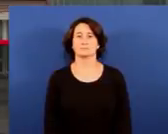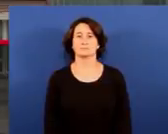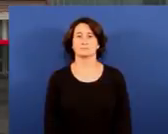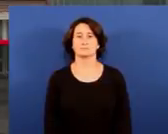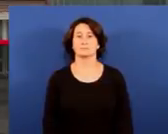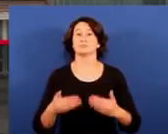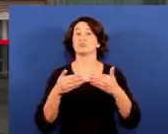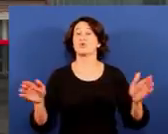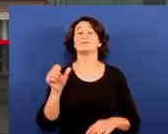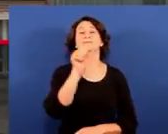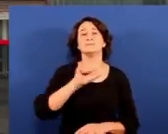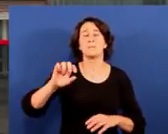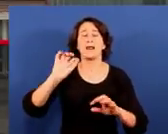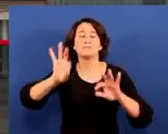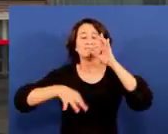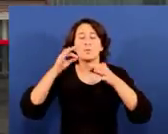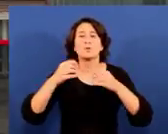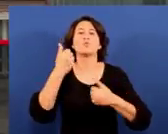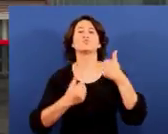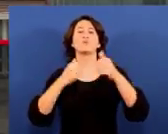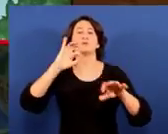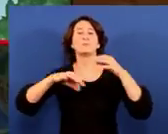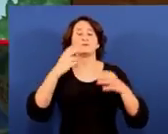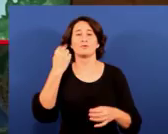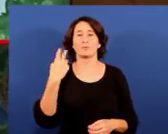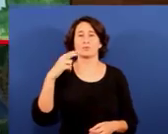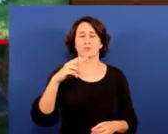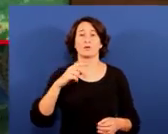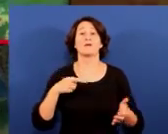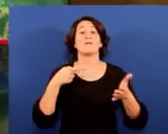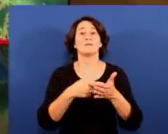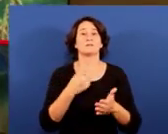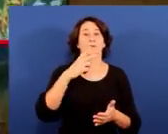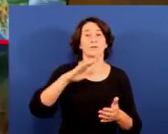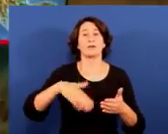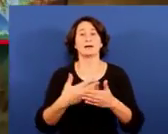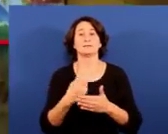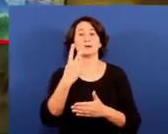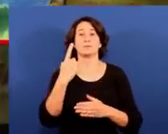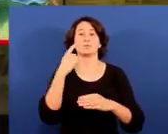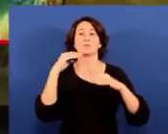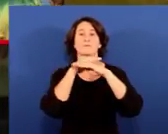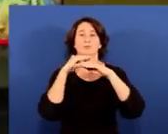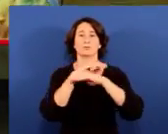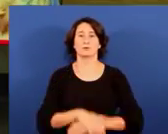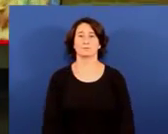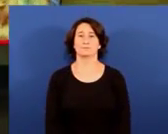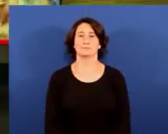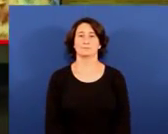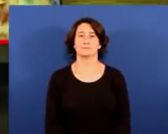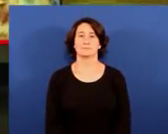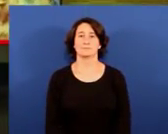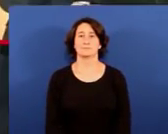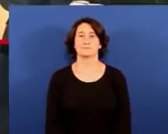Egazti neguno ospatzen zela eta aurriaren zazpian bizkaiko foru aldoniko ingurumenseiak eta urdei bai bir zenterrek bizitagidatuak antolatu